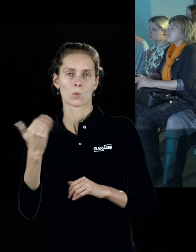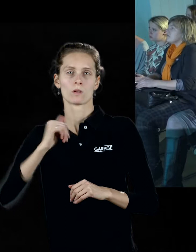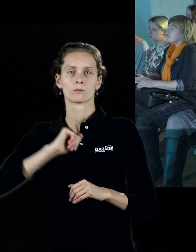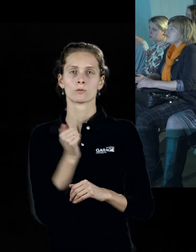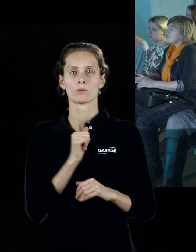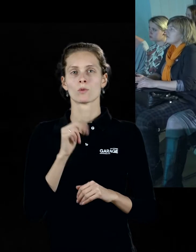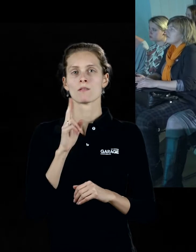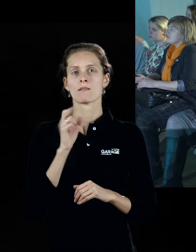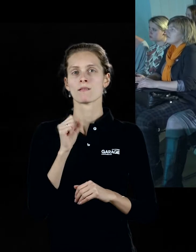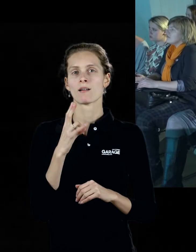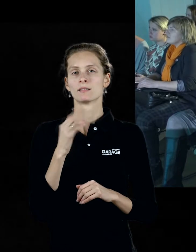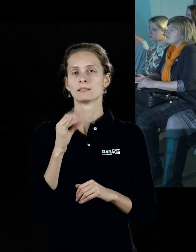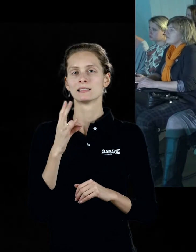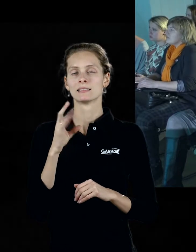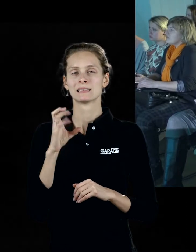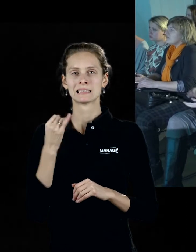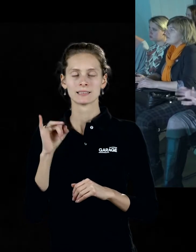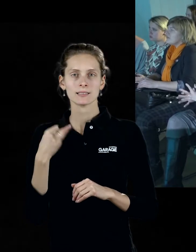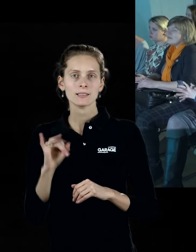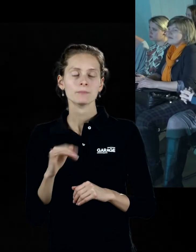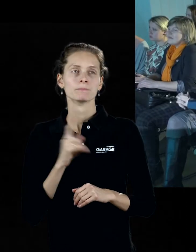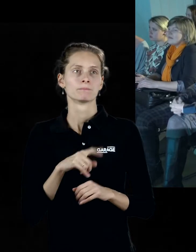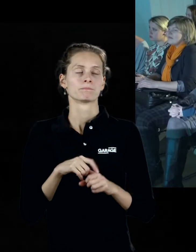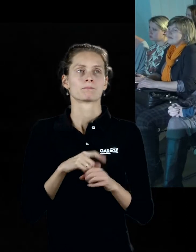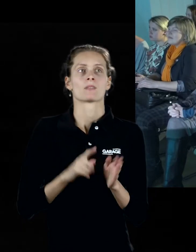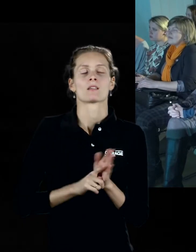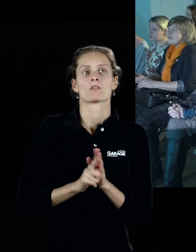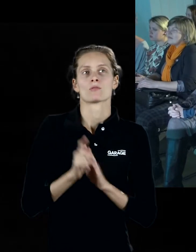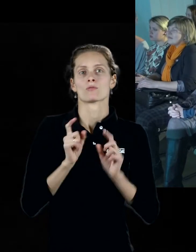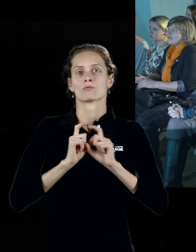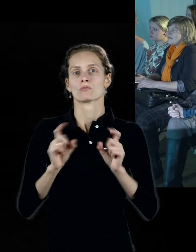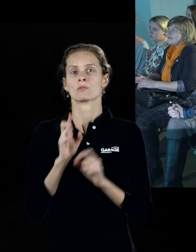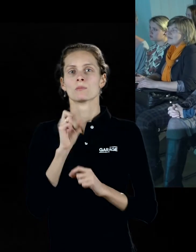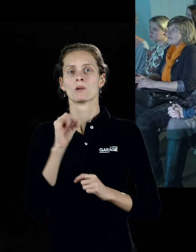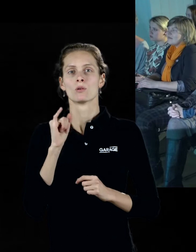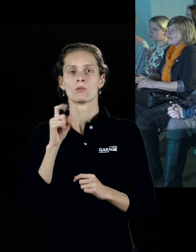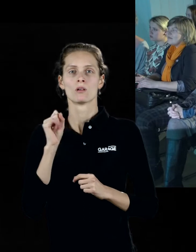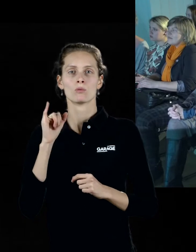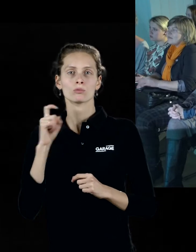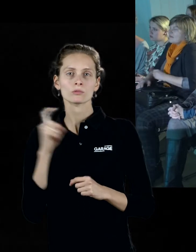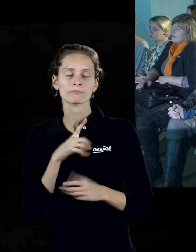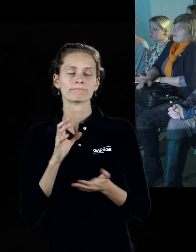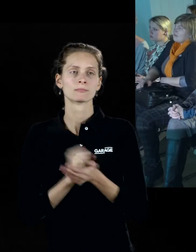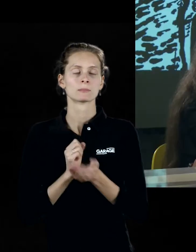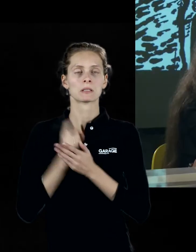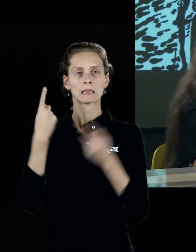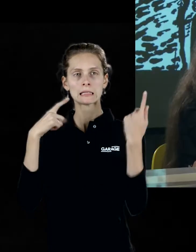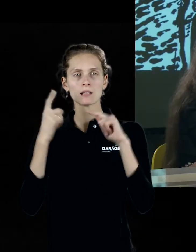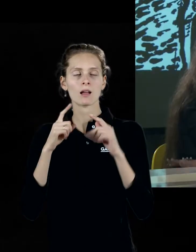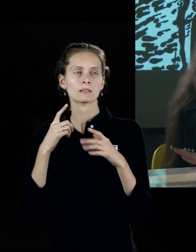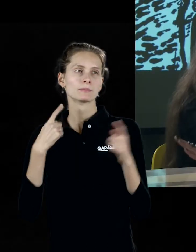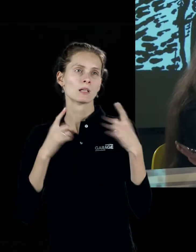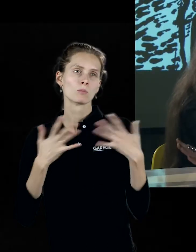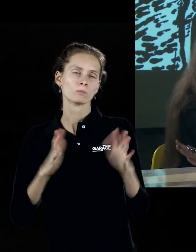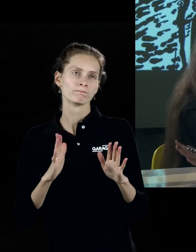художественной школы, которая положила основу современному дизайну, но занималась, собственно говоря, не дизайном,